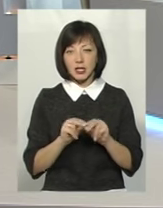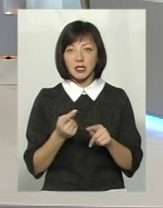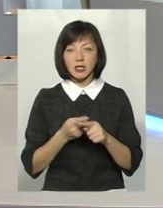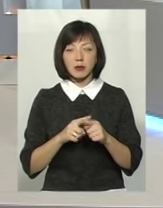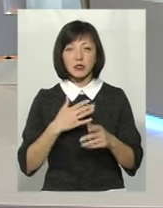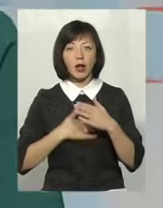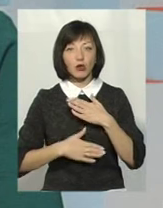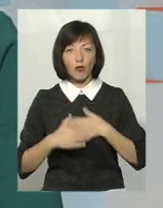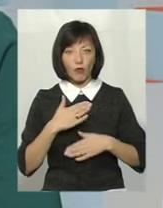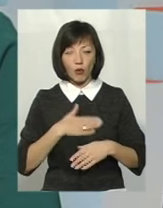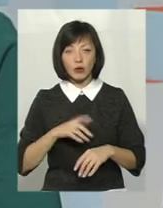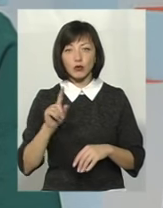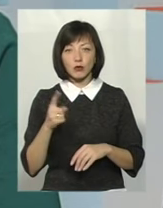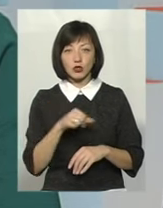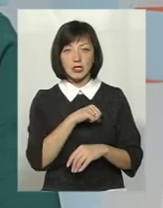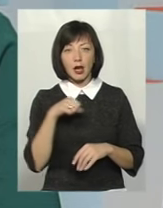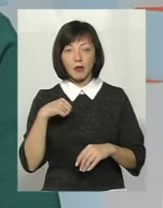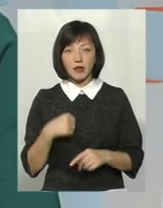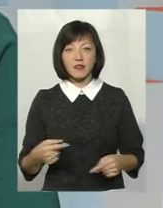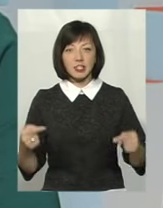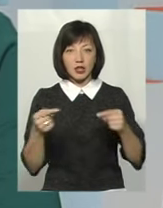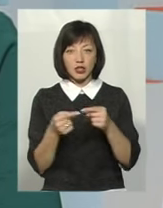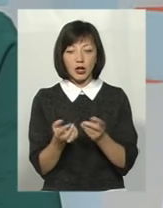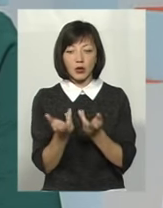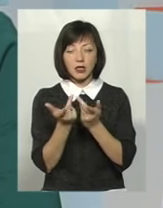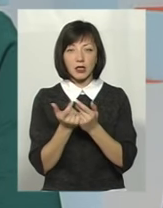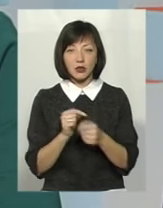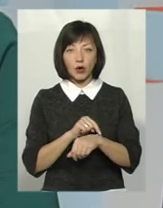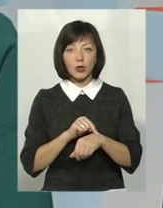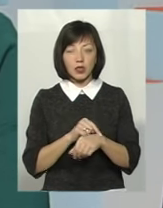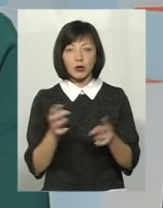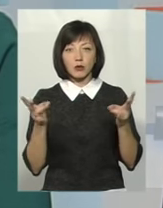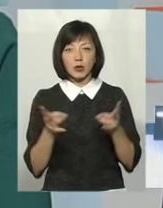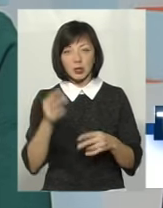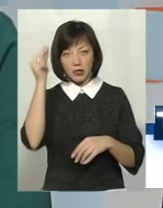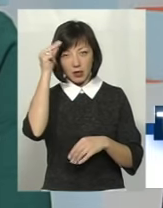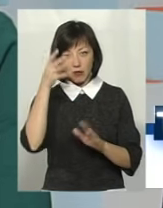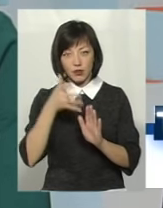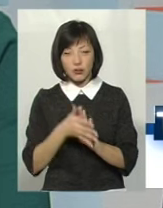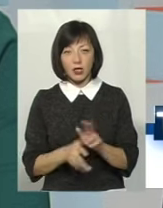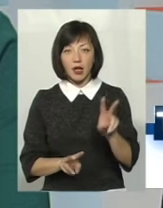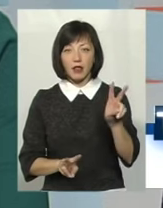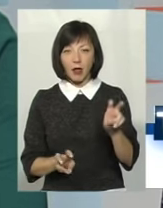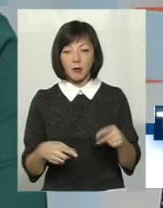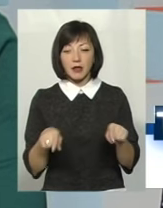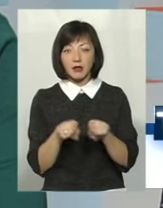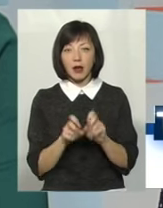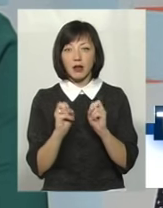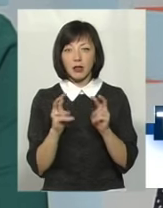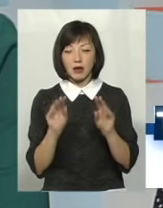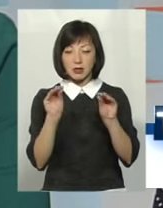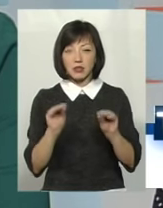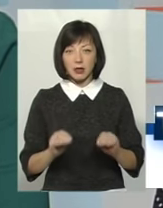задоволені, тому що вони самі визначають кількість годин, необхідних для вивчення теми. І так, як ми складаємо